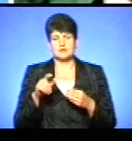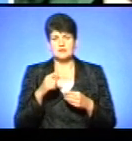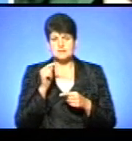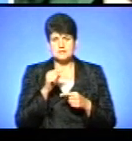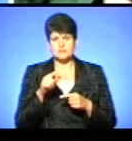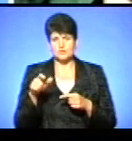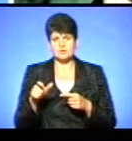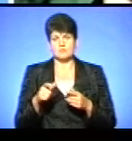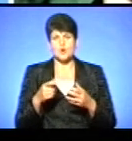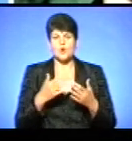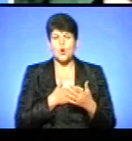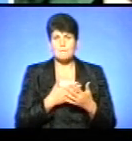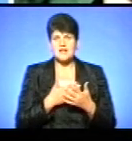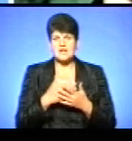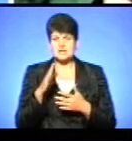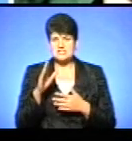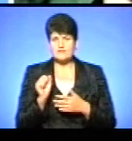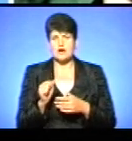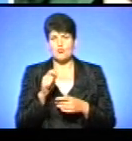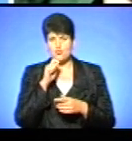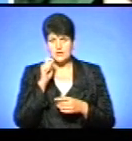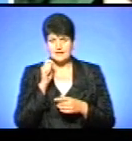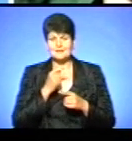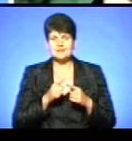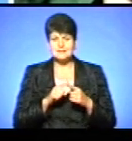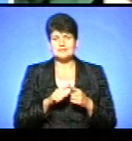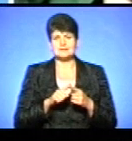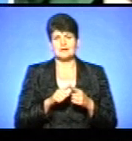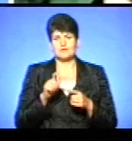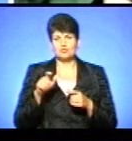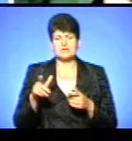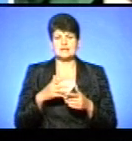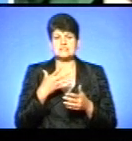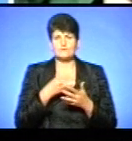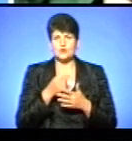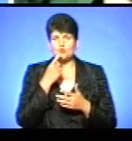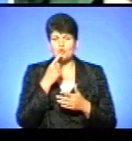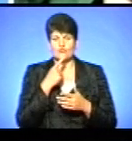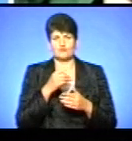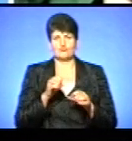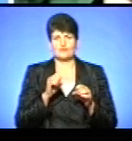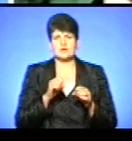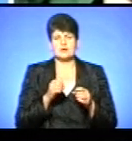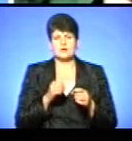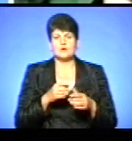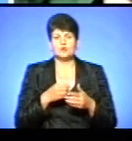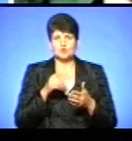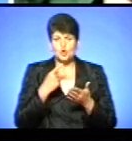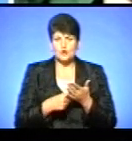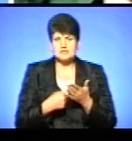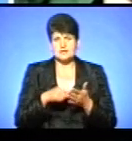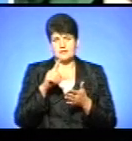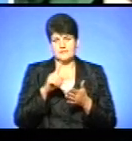Ці люди, які кров'ю довели свою вірність Україні, повинні мати такий привілей, як отримання